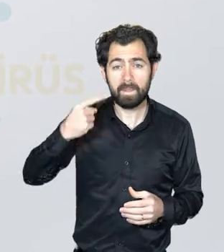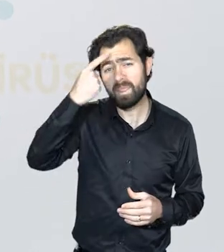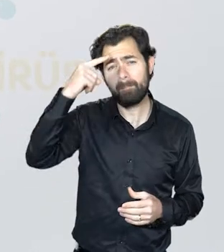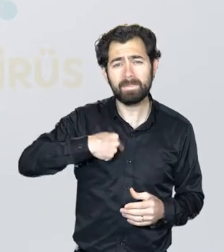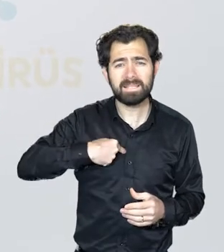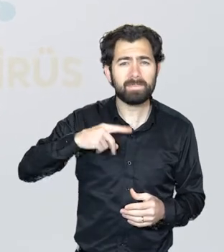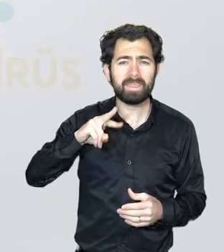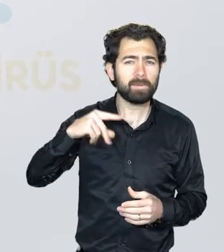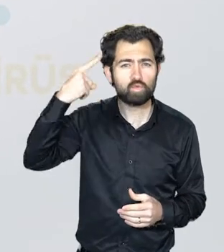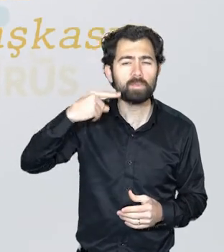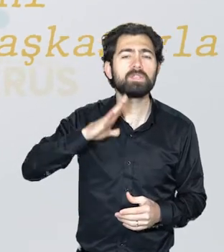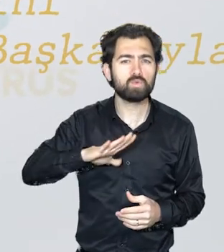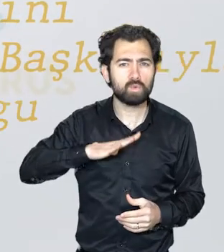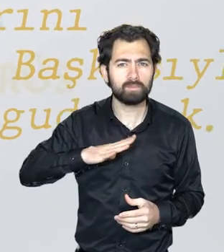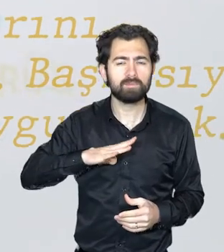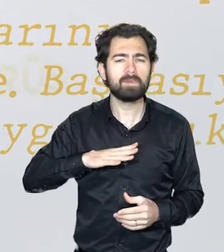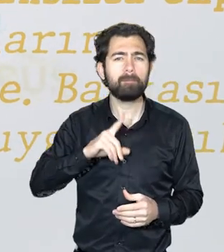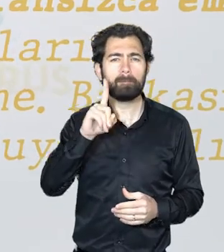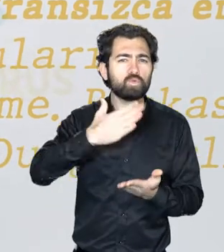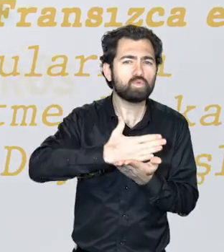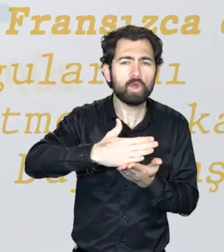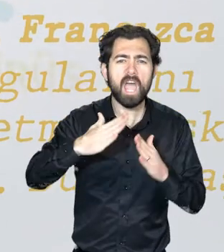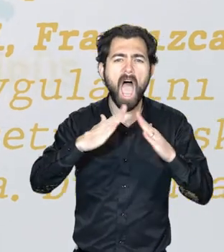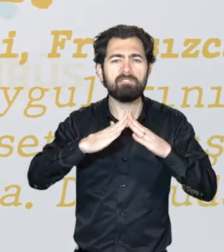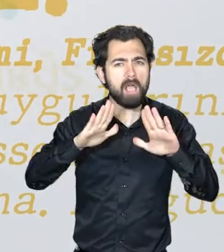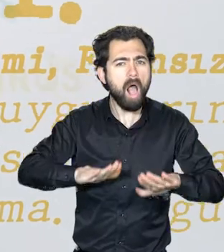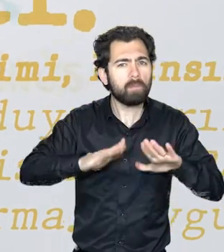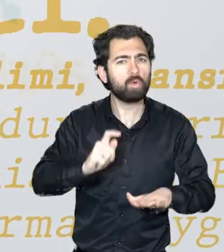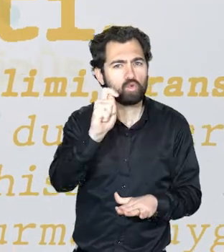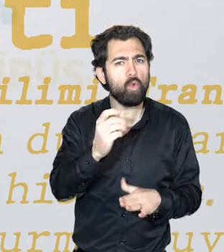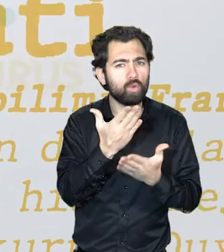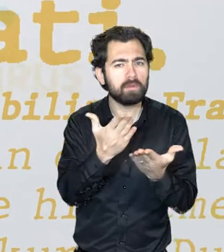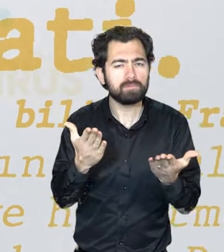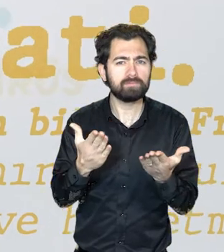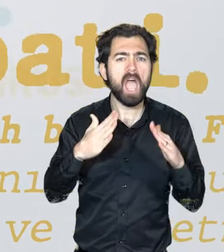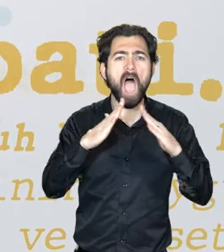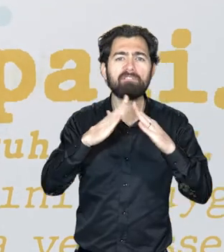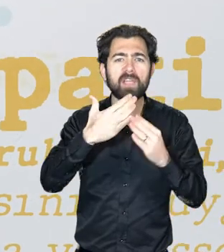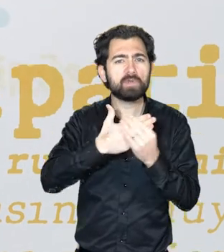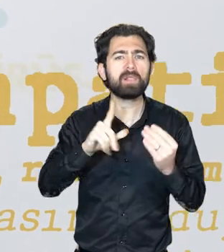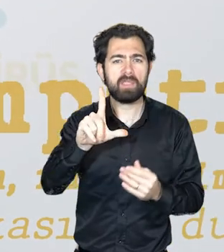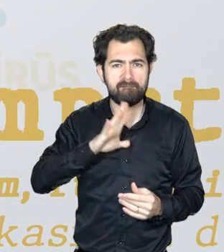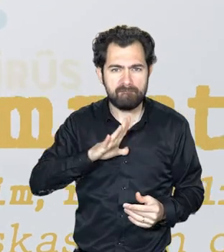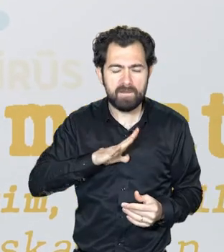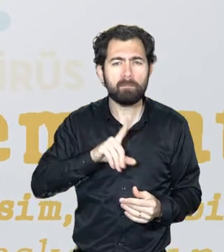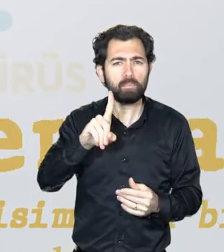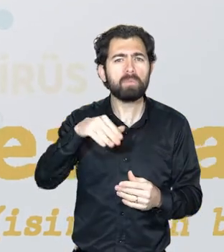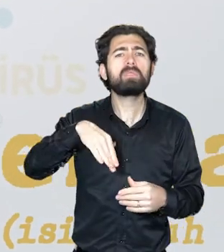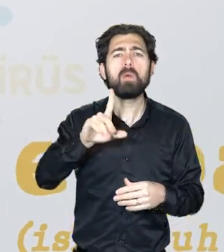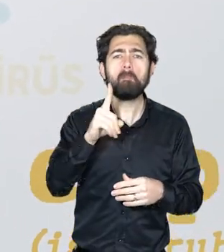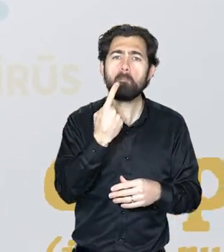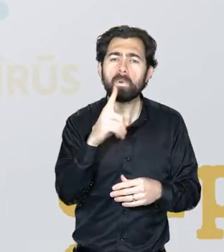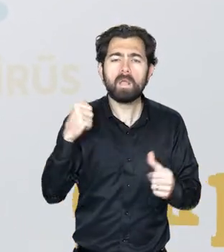Sadece empati kurmanızı istiyoruz. Bir süredir eve kapanmak zorunda kaldınız. Evden çıkmanız gerekirse